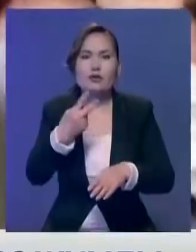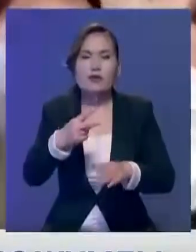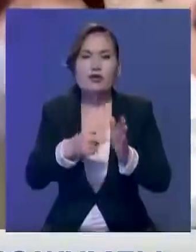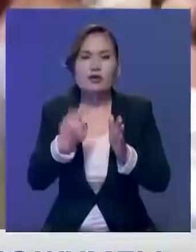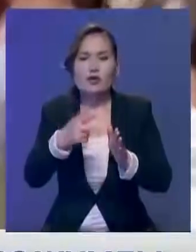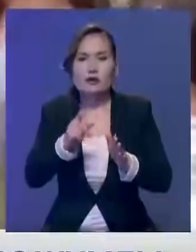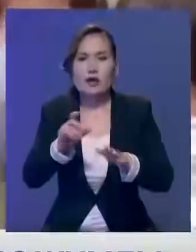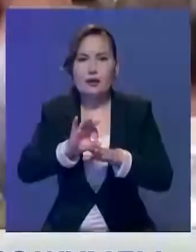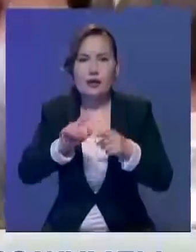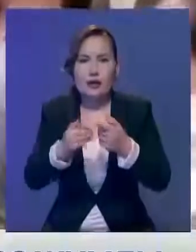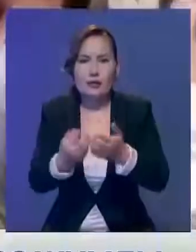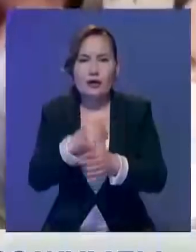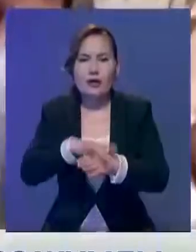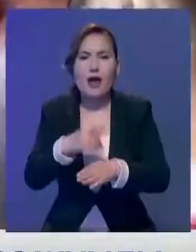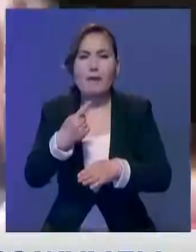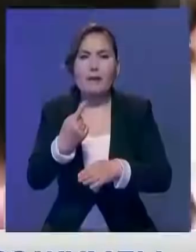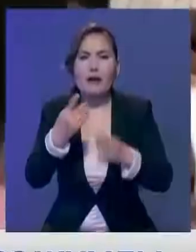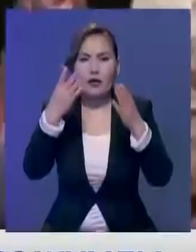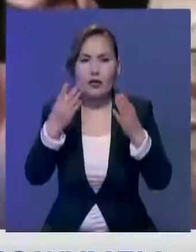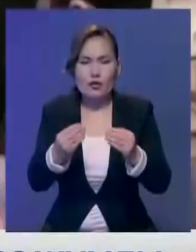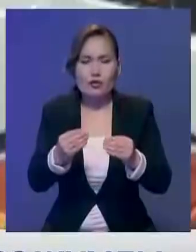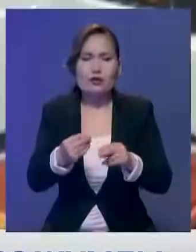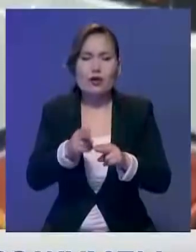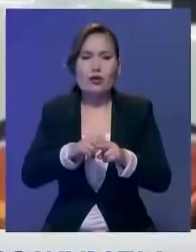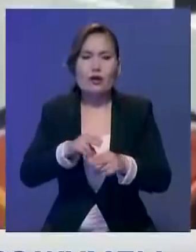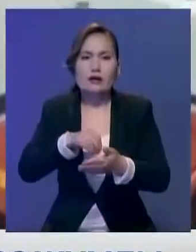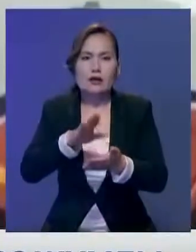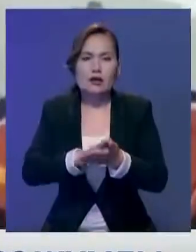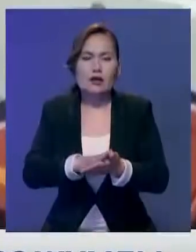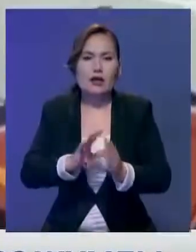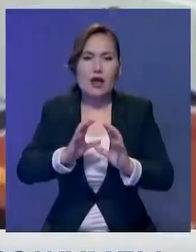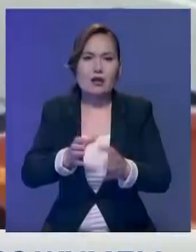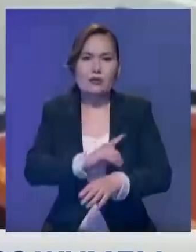жұқтырған. Бұл әлемде біргінде түркелген ең жоғары көрсеткіш.